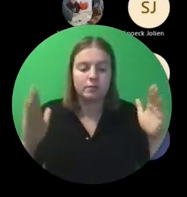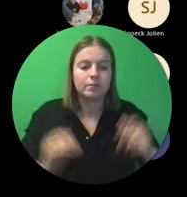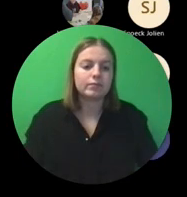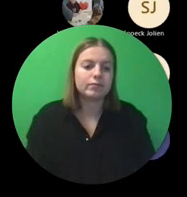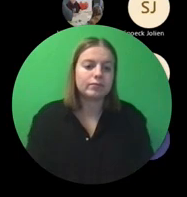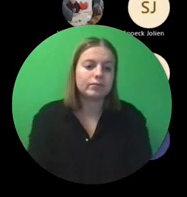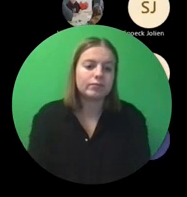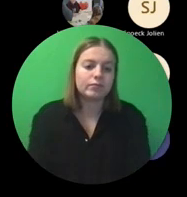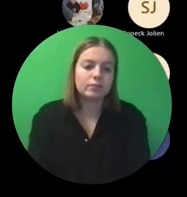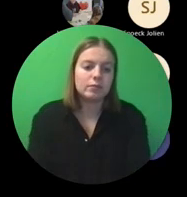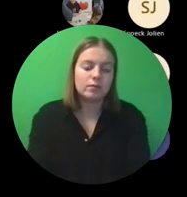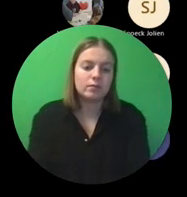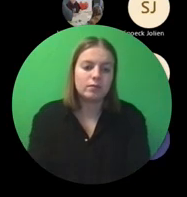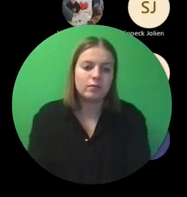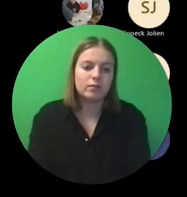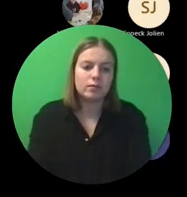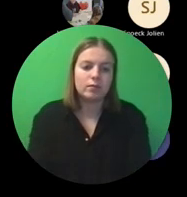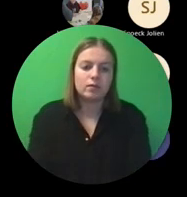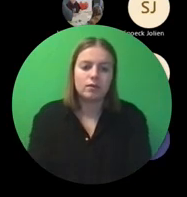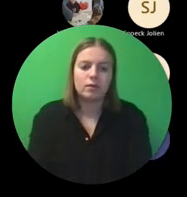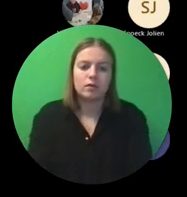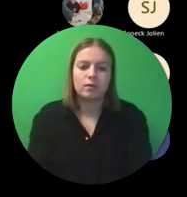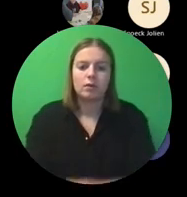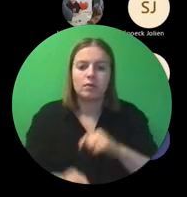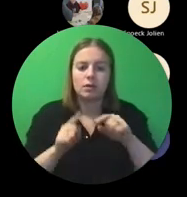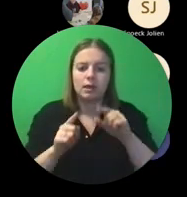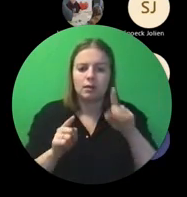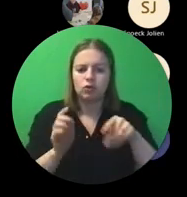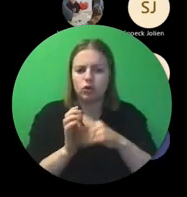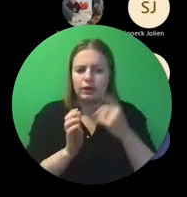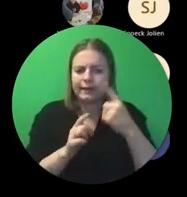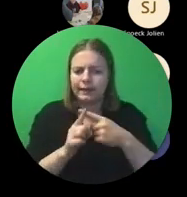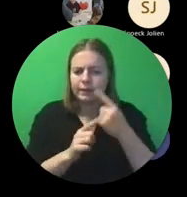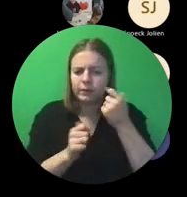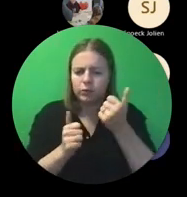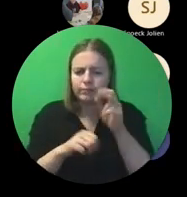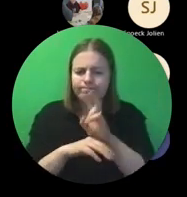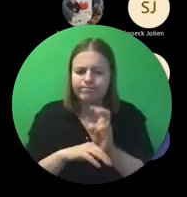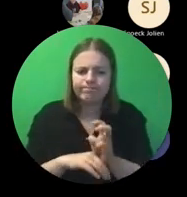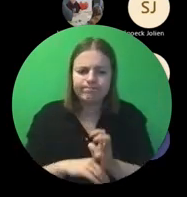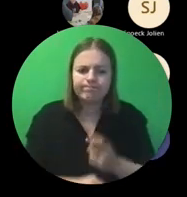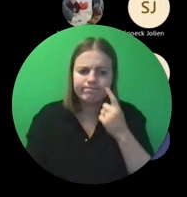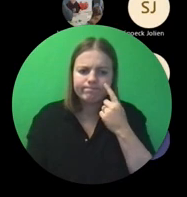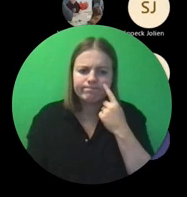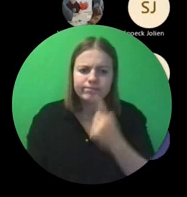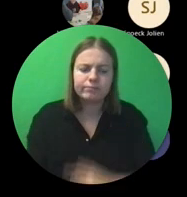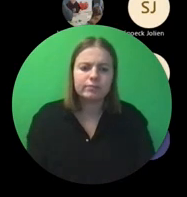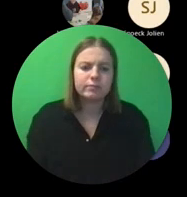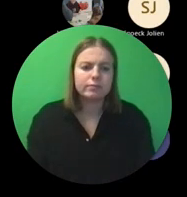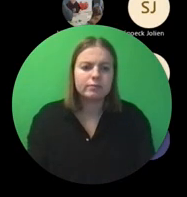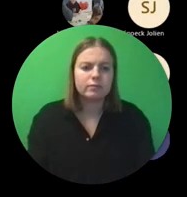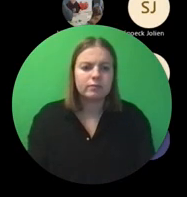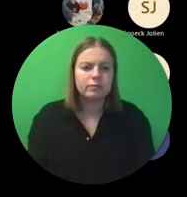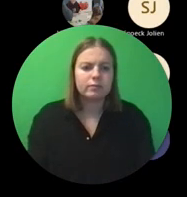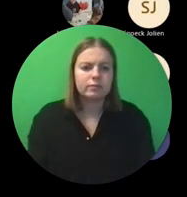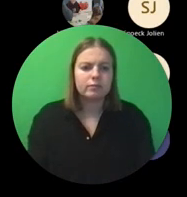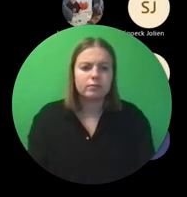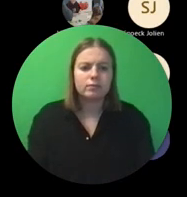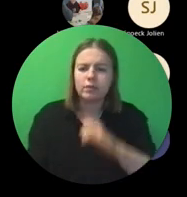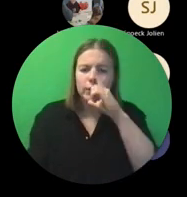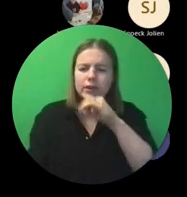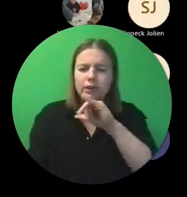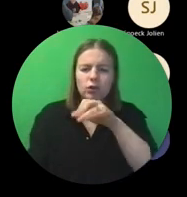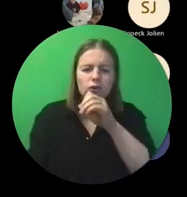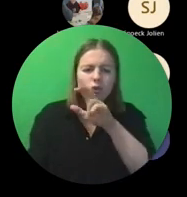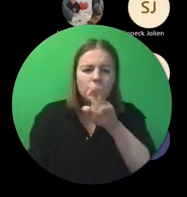Dus daar zou je zeker eens moeten op afgaan. Anders, ik weet niet of dat Jolien of Bart,